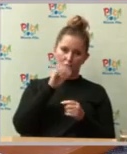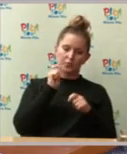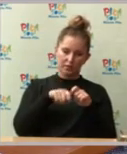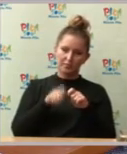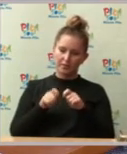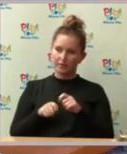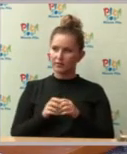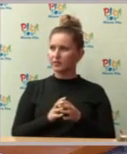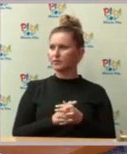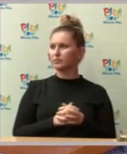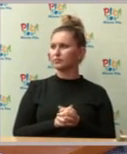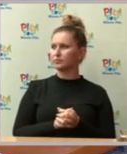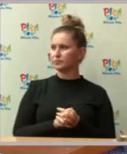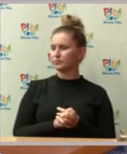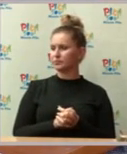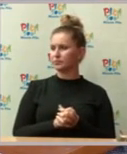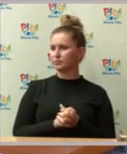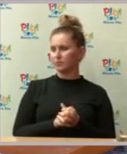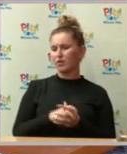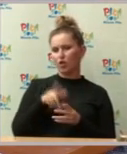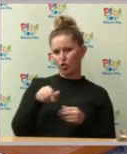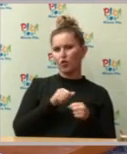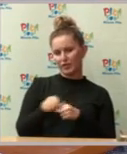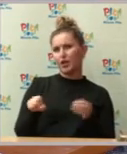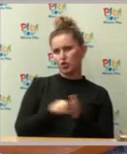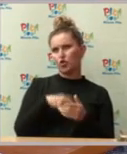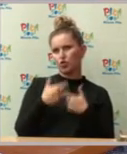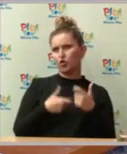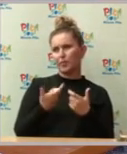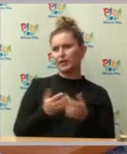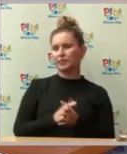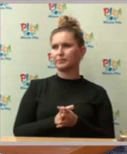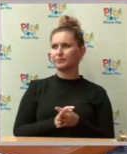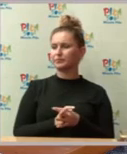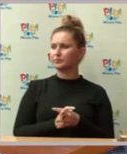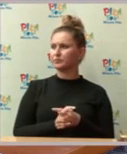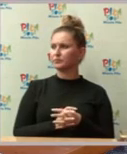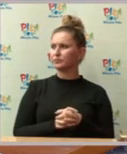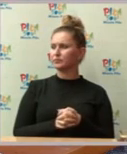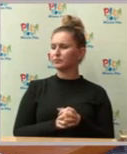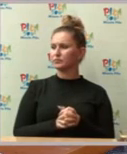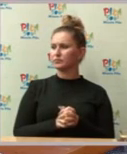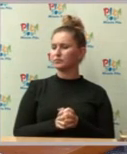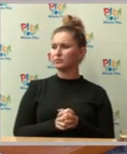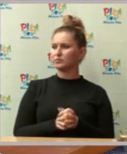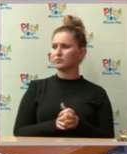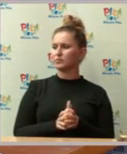Mogę powiedzieć wstępnie, to jest coś, co się wydaje, że jest racjonalne w tym momencie.